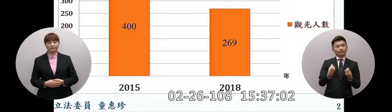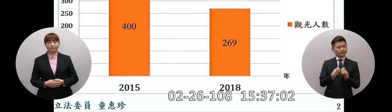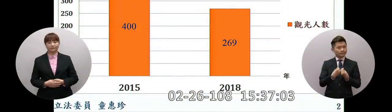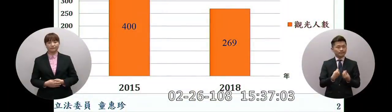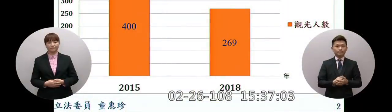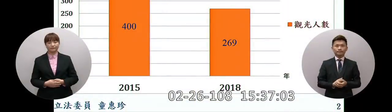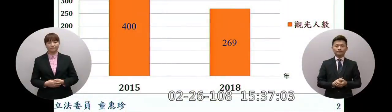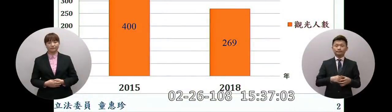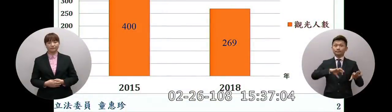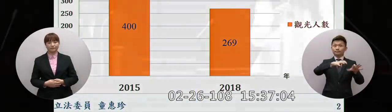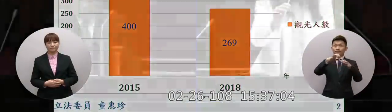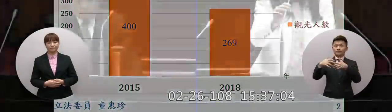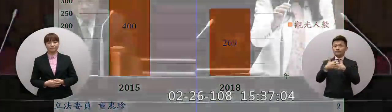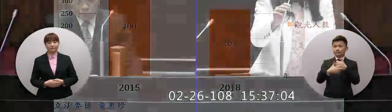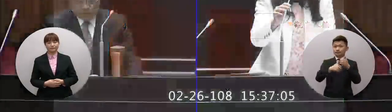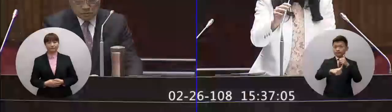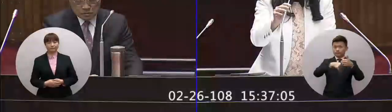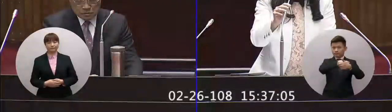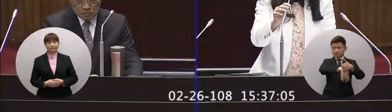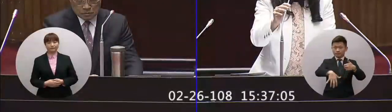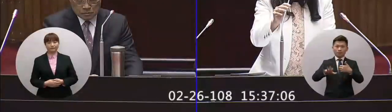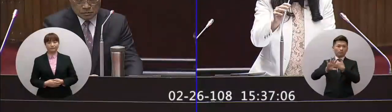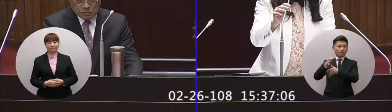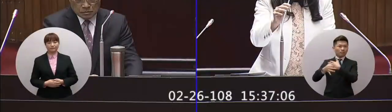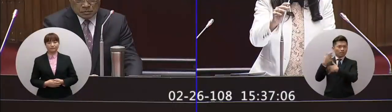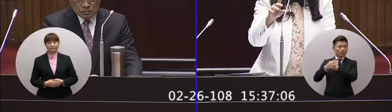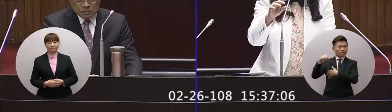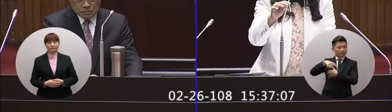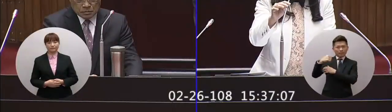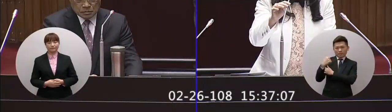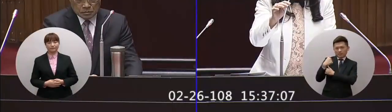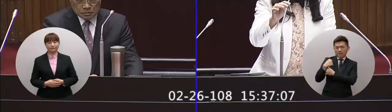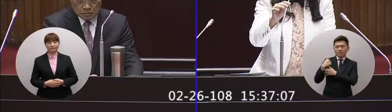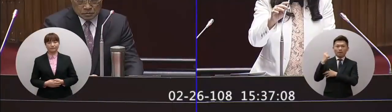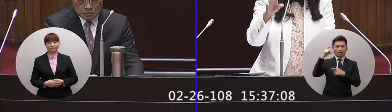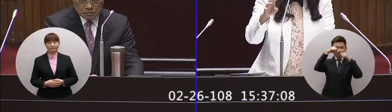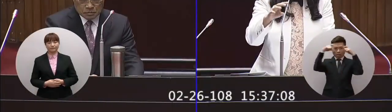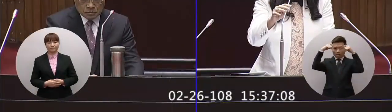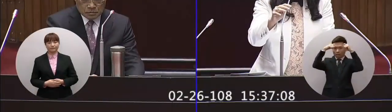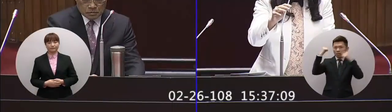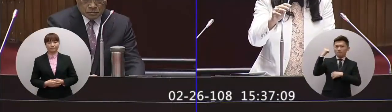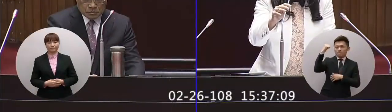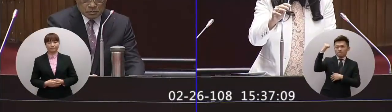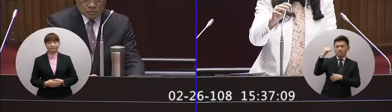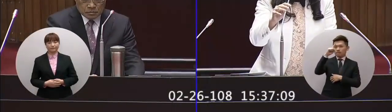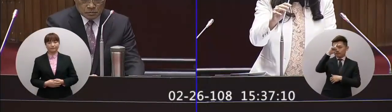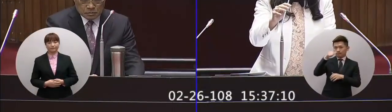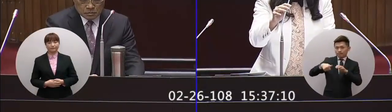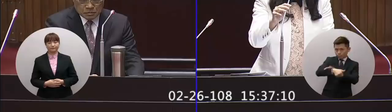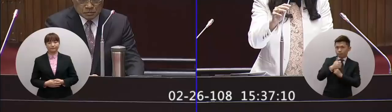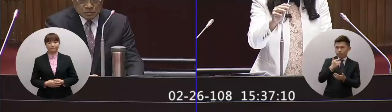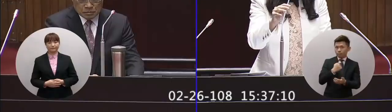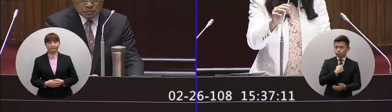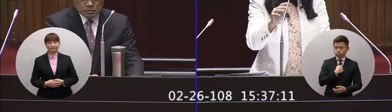這個國際衛生組織真的是我們在海外的僑胞都非常努力那時候我記得去抗真的很厲害就希望能夠進去那